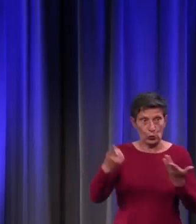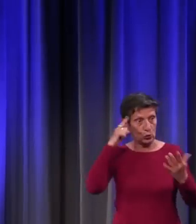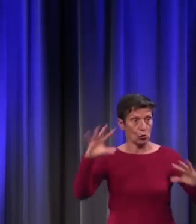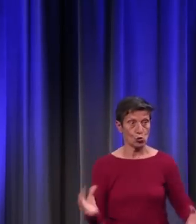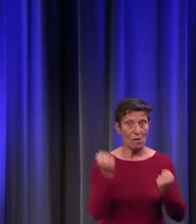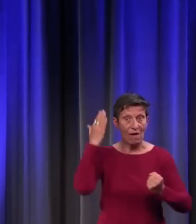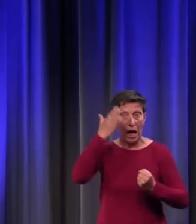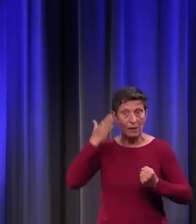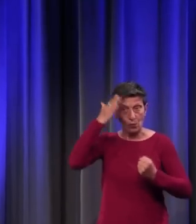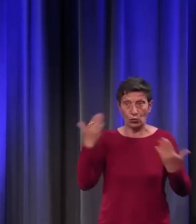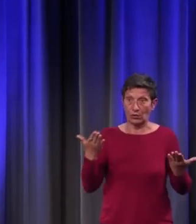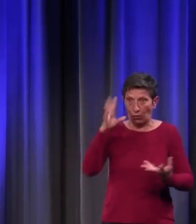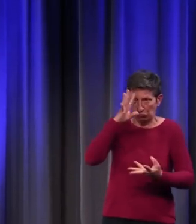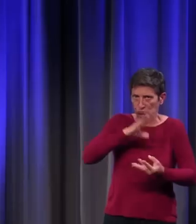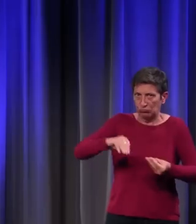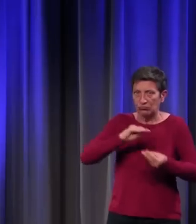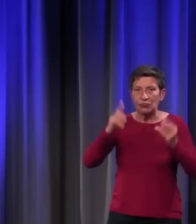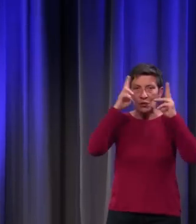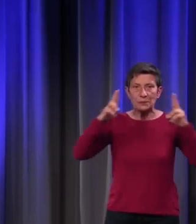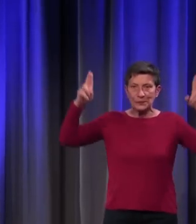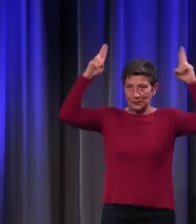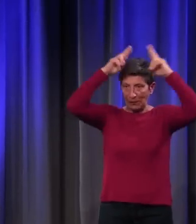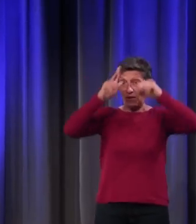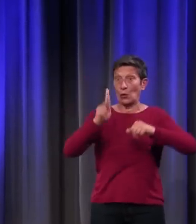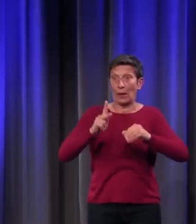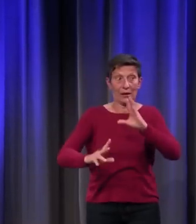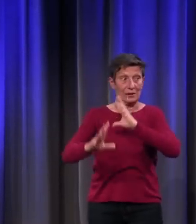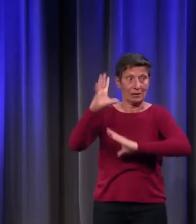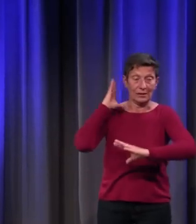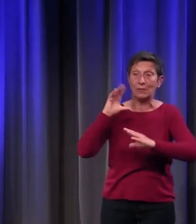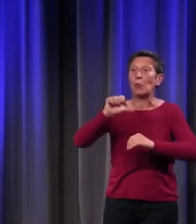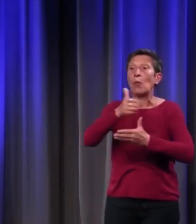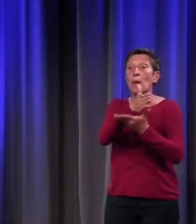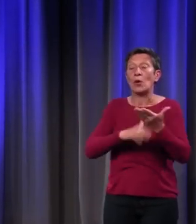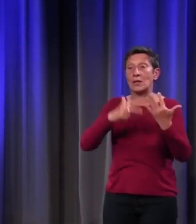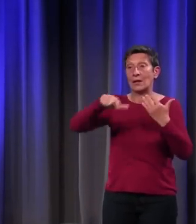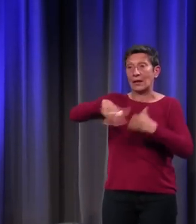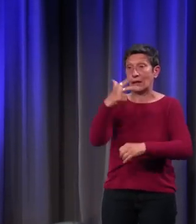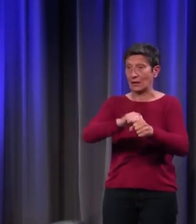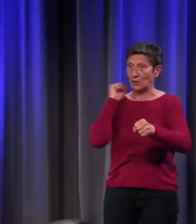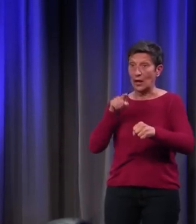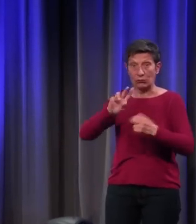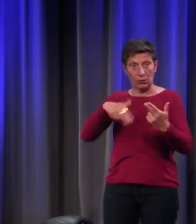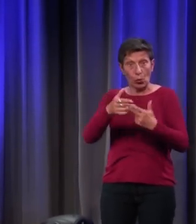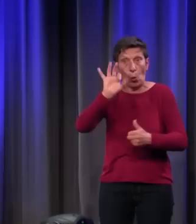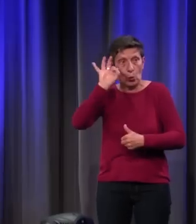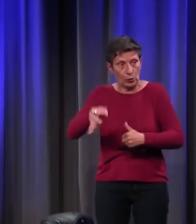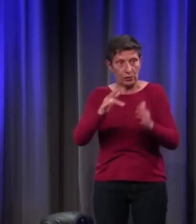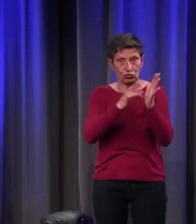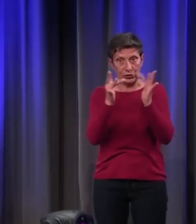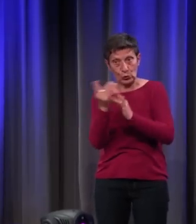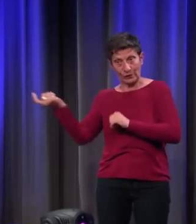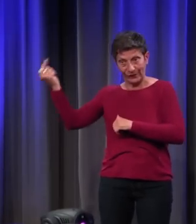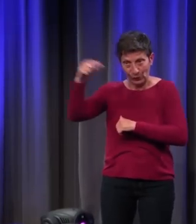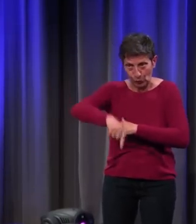théologien, l'évêque de Paris, Guillaume d'Auvergne, dans la première moitié du XIIIe siècle, répond « Oui, Jésus est venu